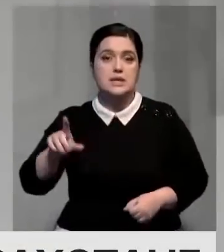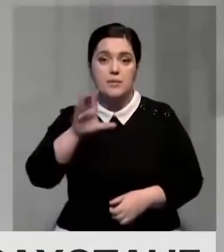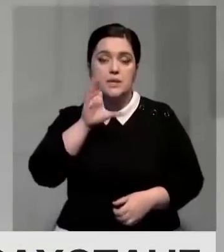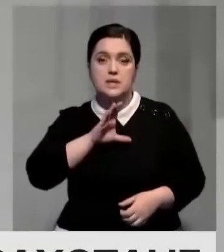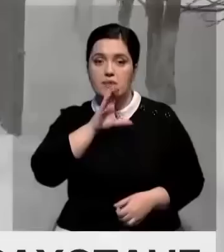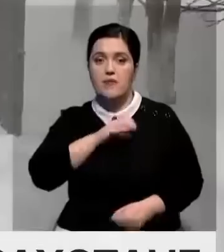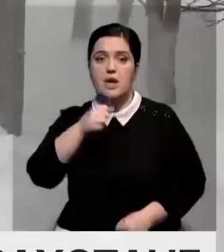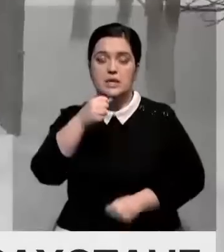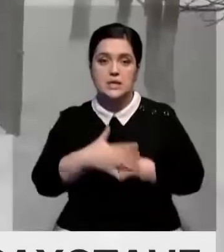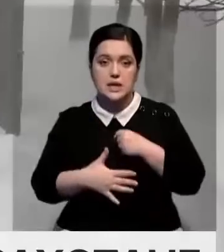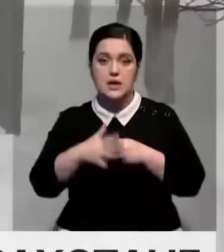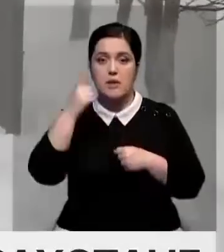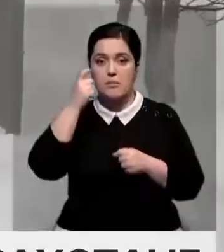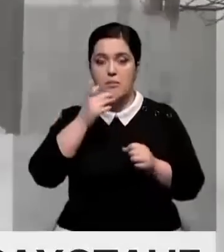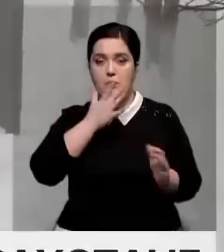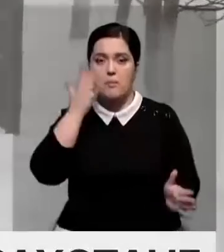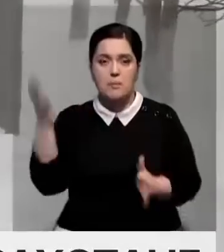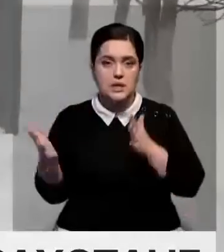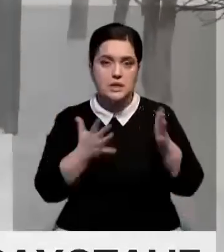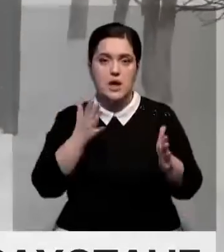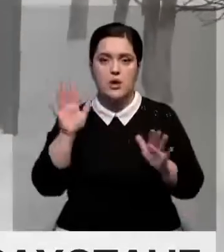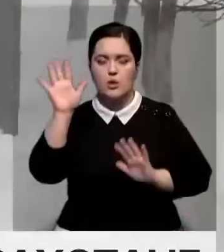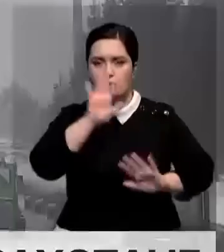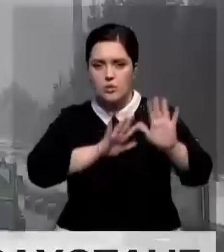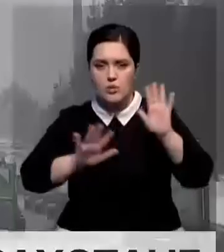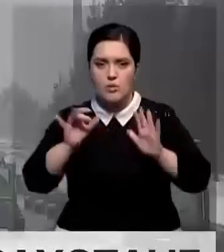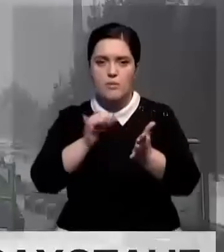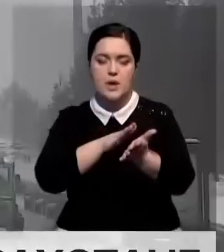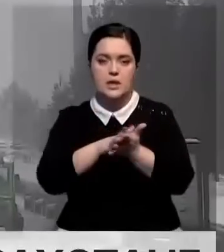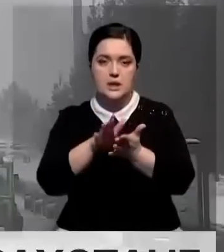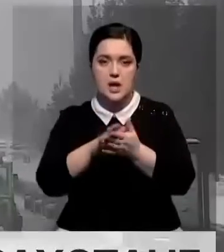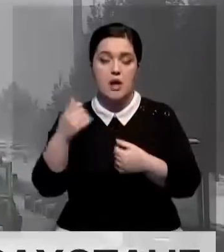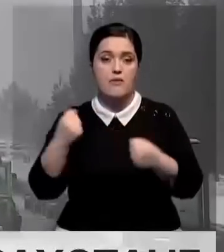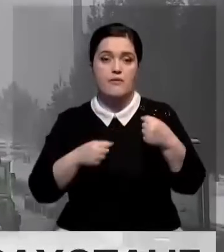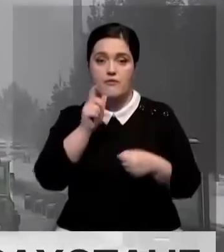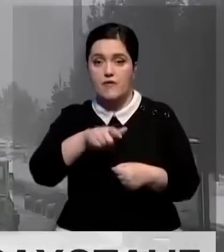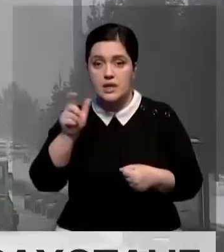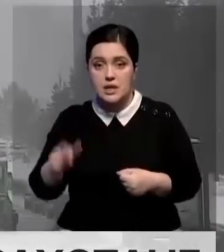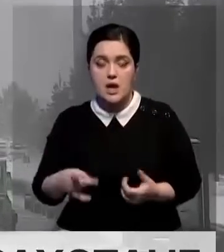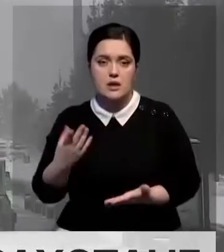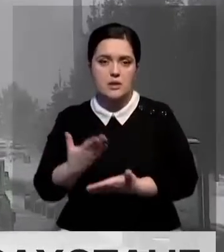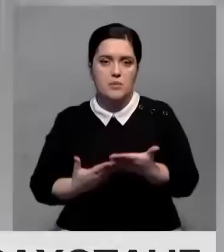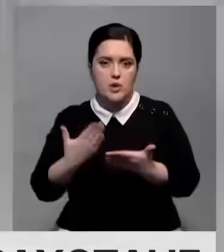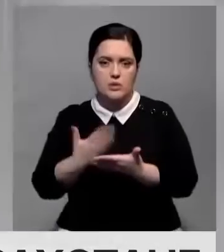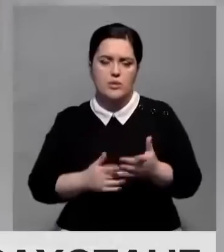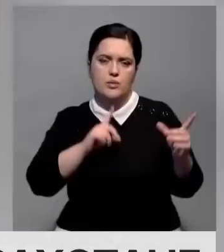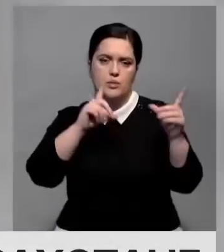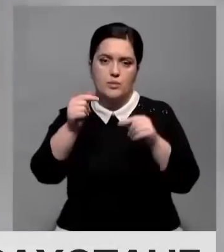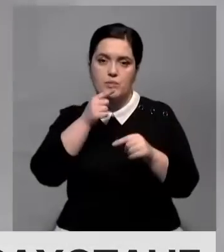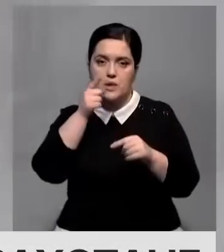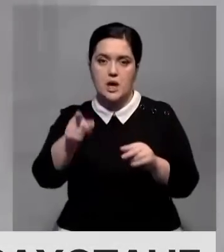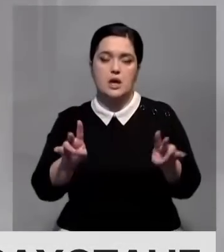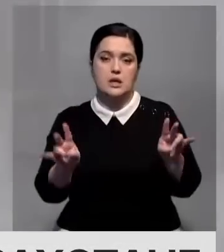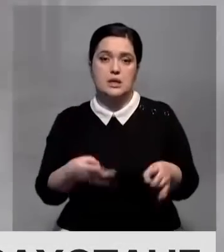севере, в центре и на востоке страны прогнозируются метели с порывистым ветром, туман и гололед. Водителям рекомендуют без